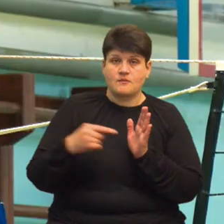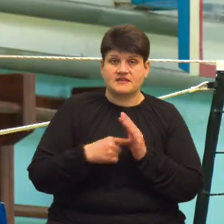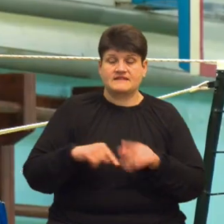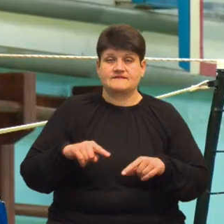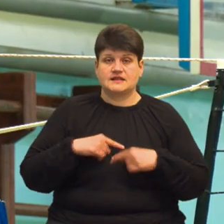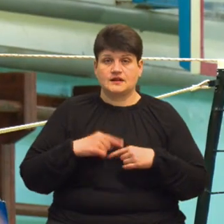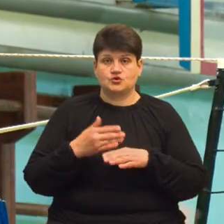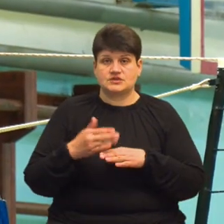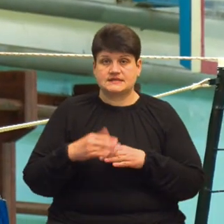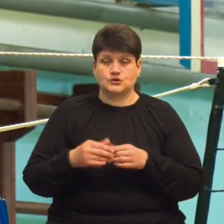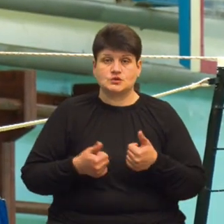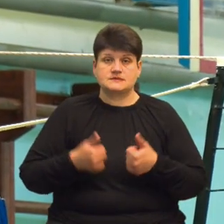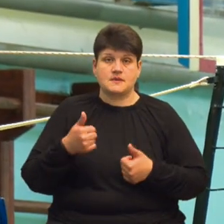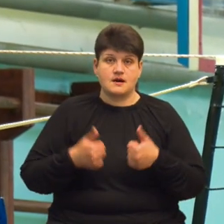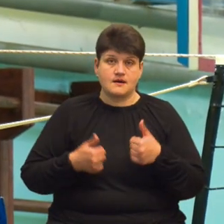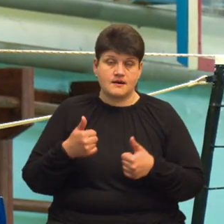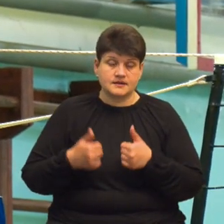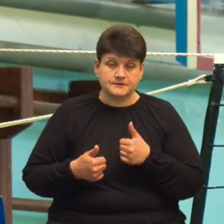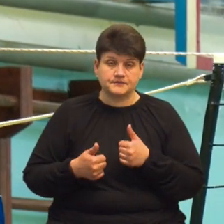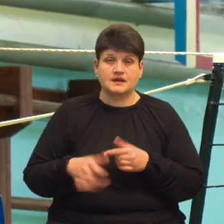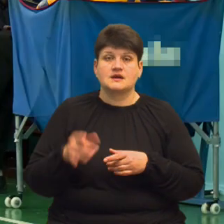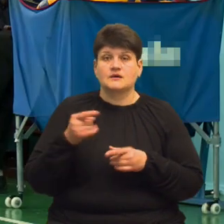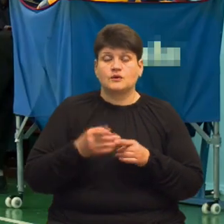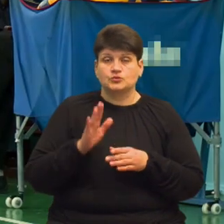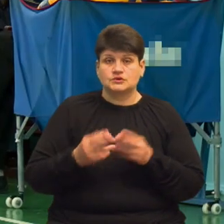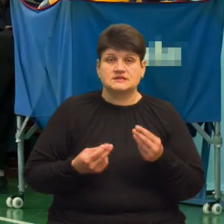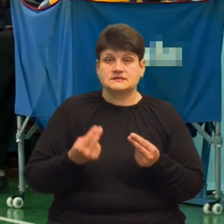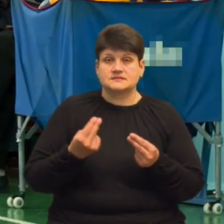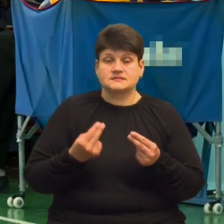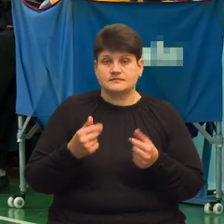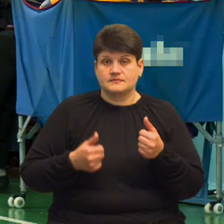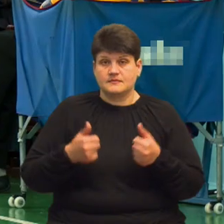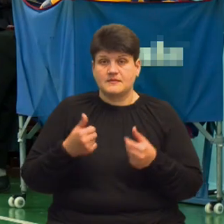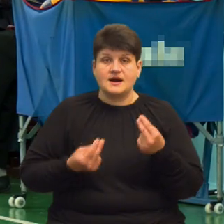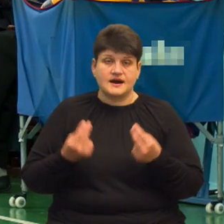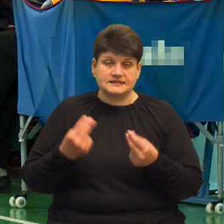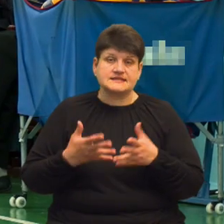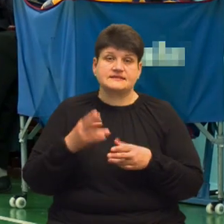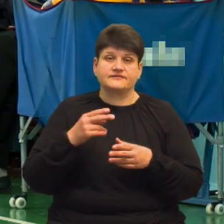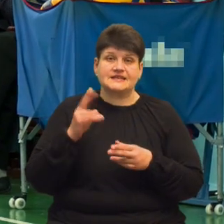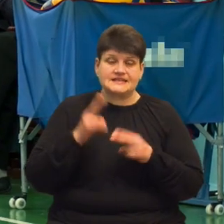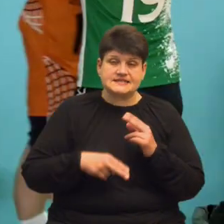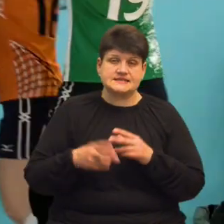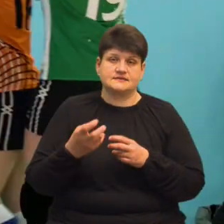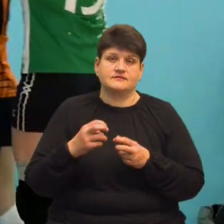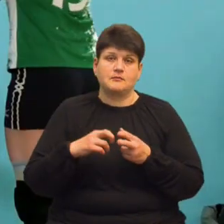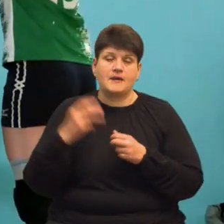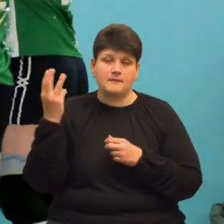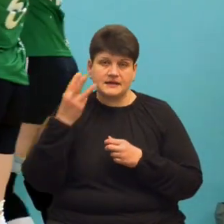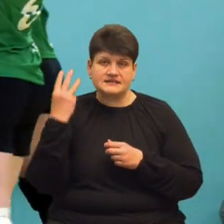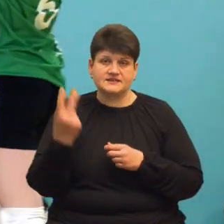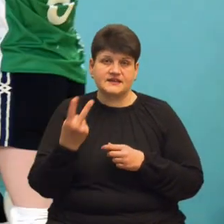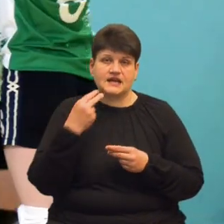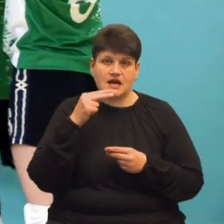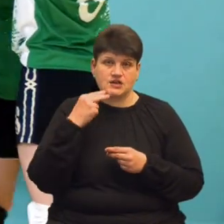змагання. За головну нагороду універсіади змагатимуться наприкінці травня в Хмельницькому по дві кращі команди чотирьох ігрових зон.